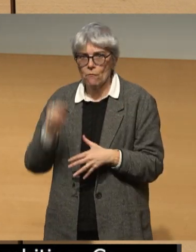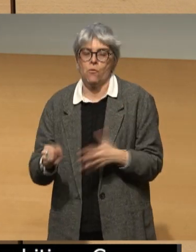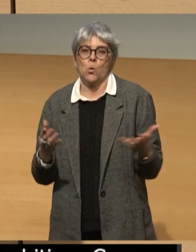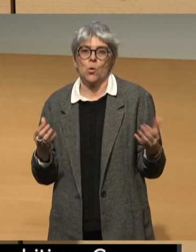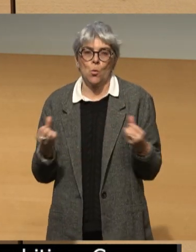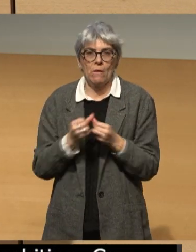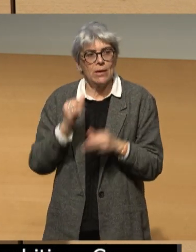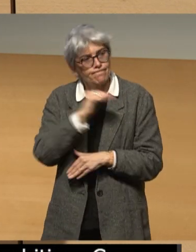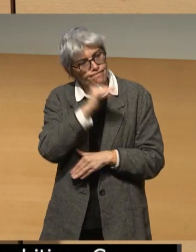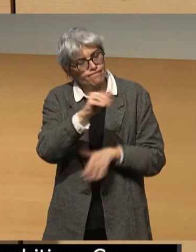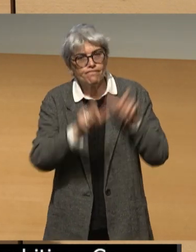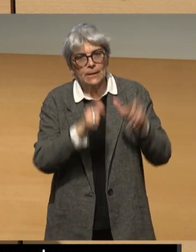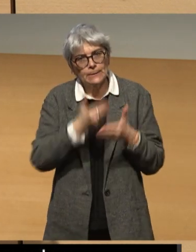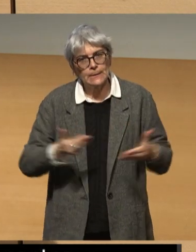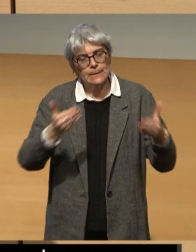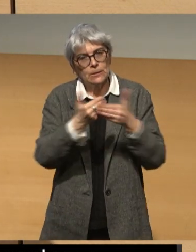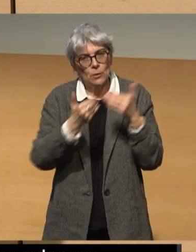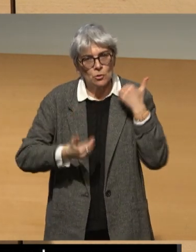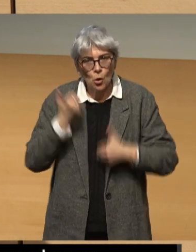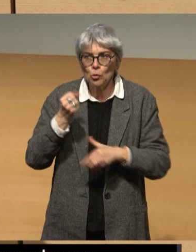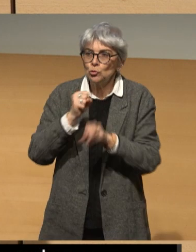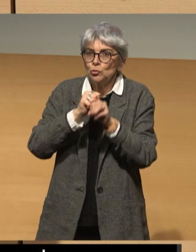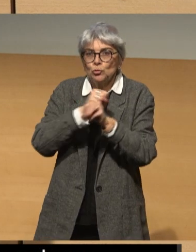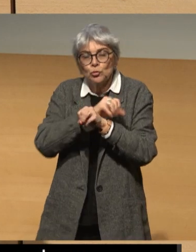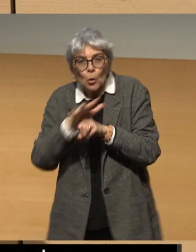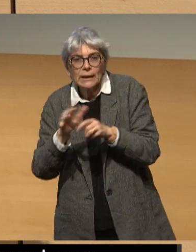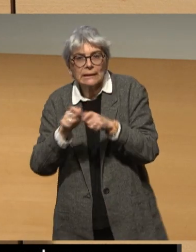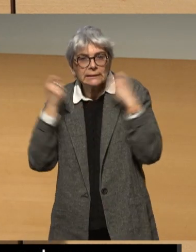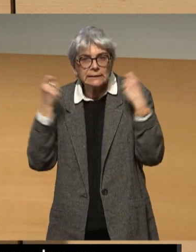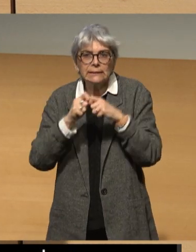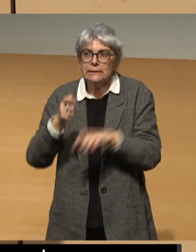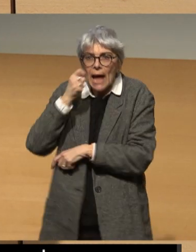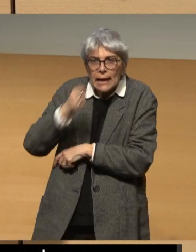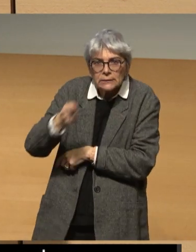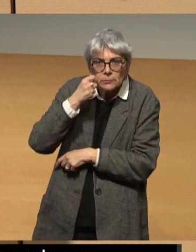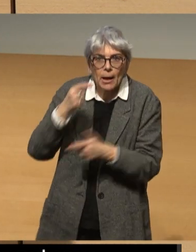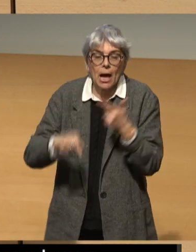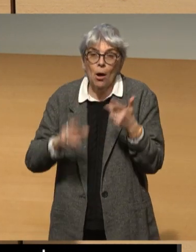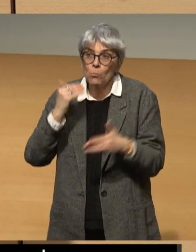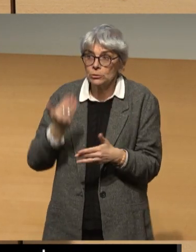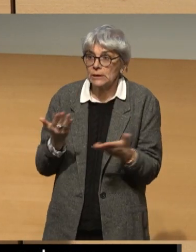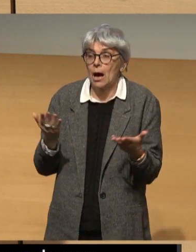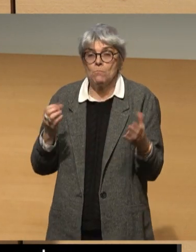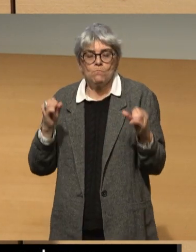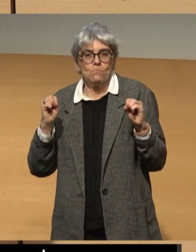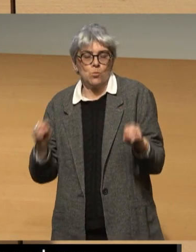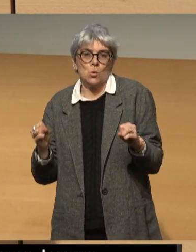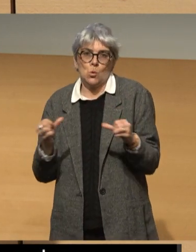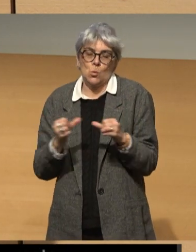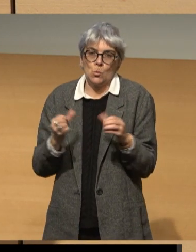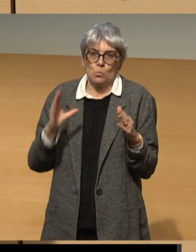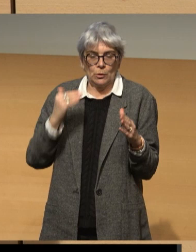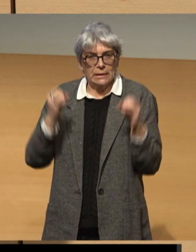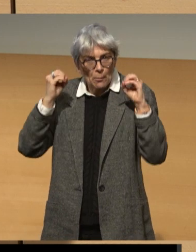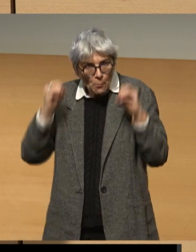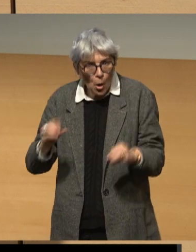appel à des personnes en situation de handicap, à des journalistes, à des experts afin d'être aussi présents